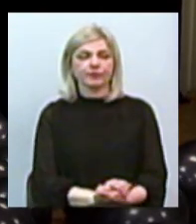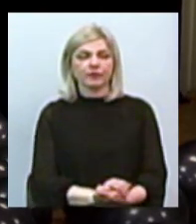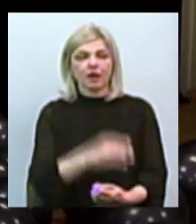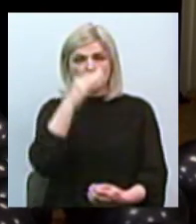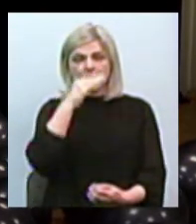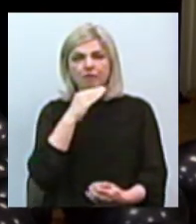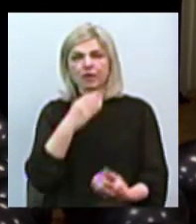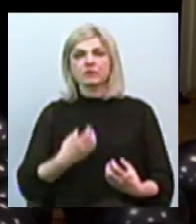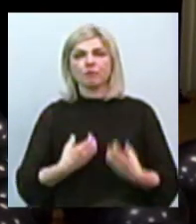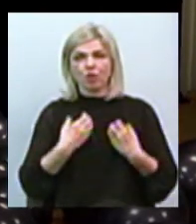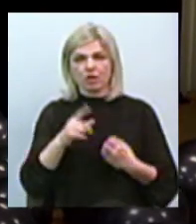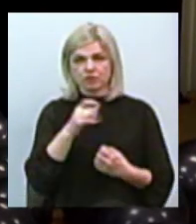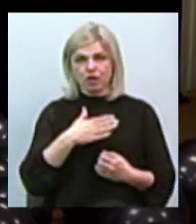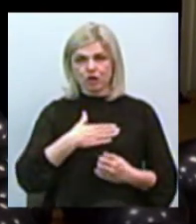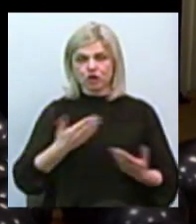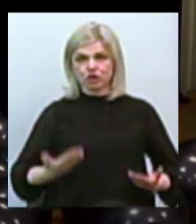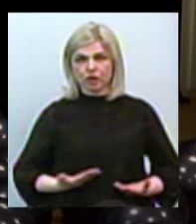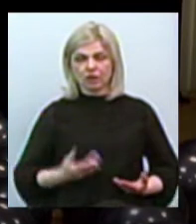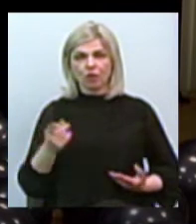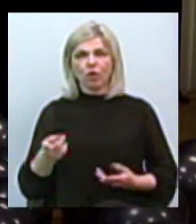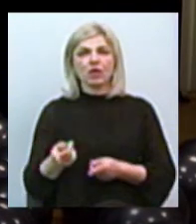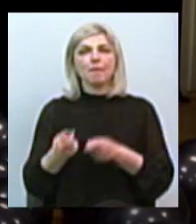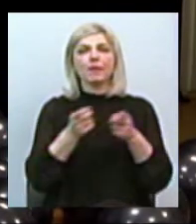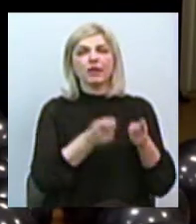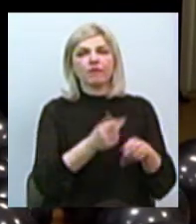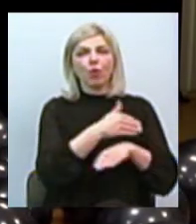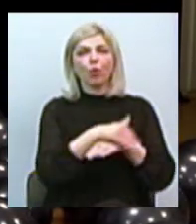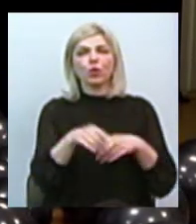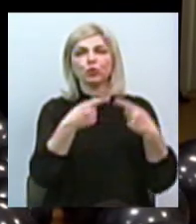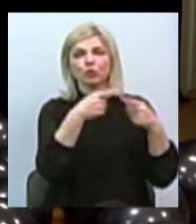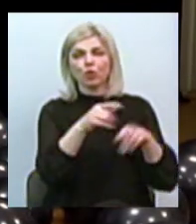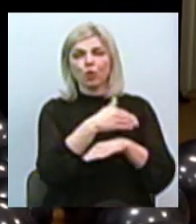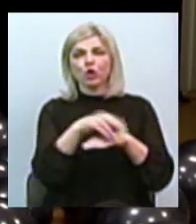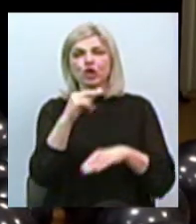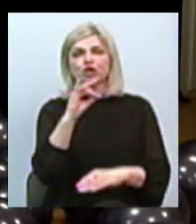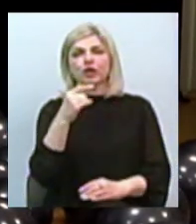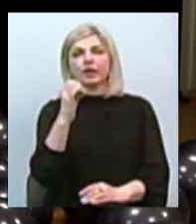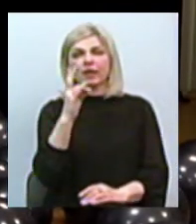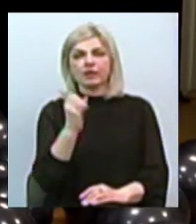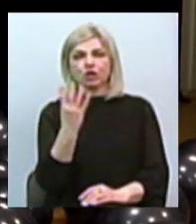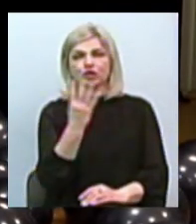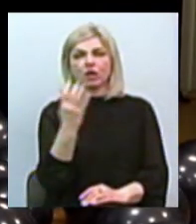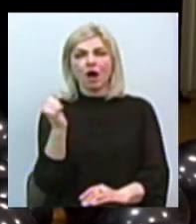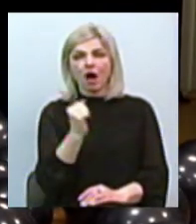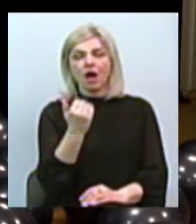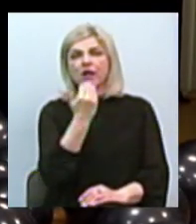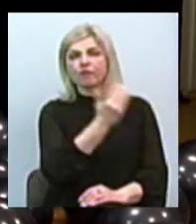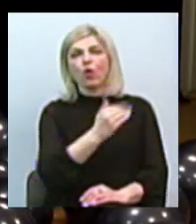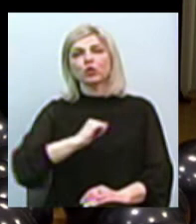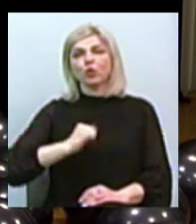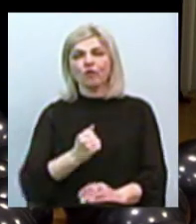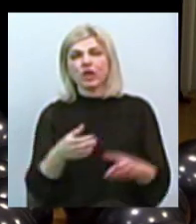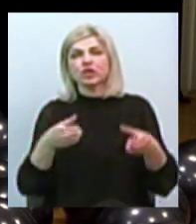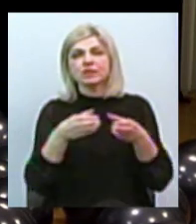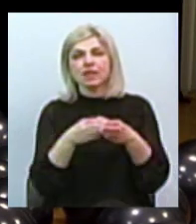Папа злякався за наші життя, і він нас перевів в квартал від будинку на Чегрина 4А. Там його товариші із підпільної організації «Сім'я